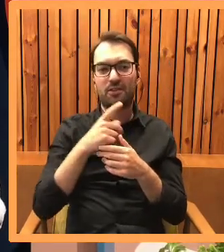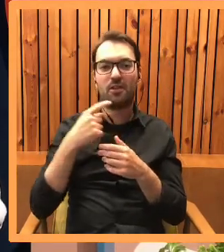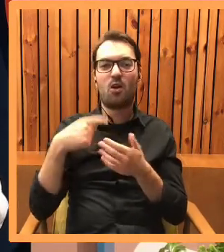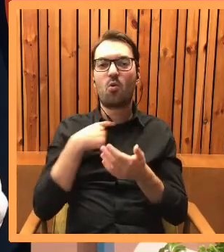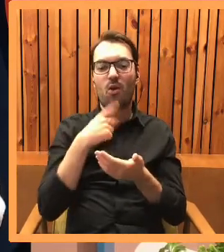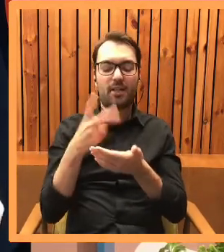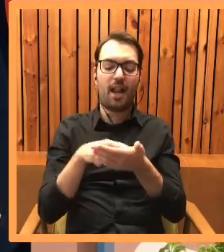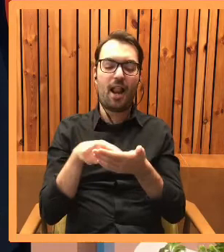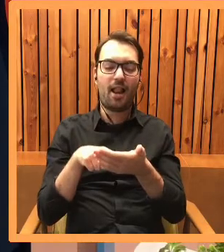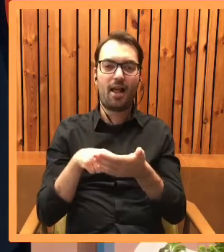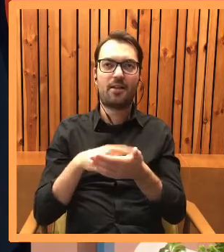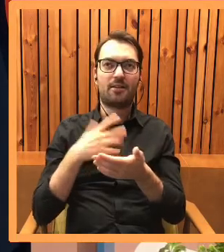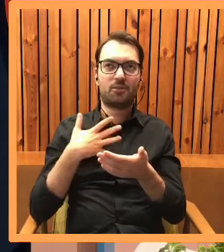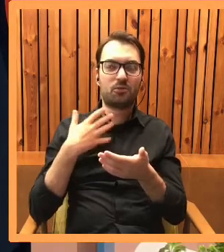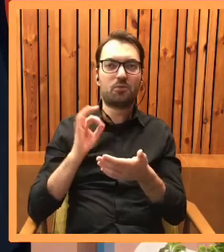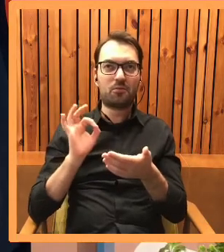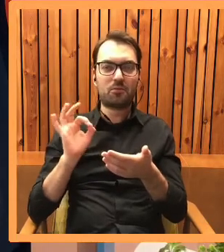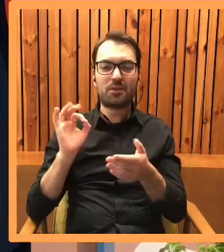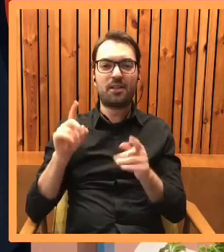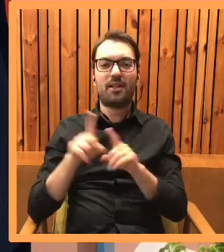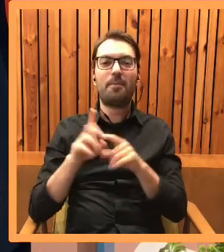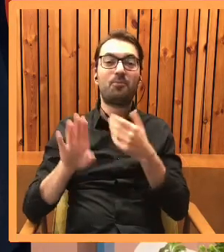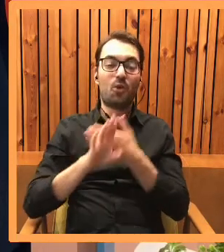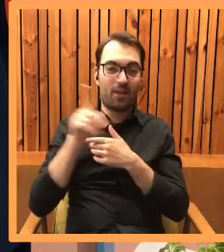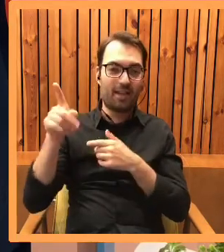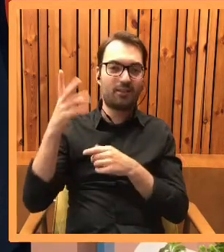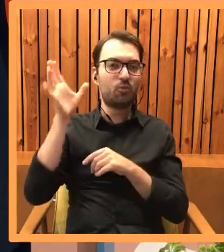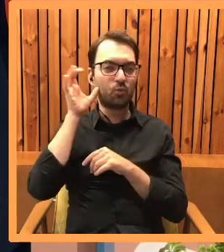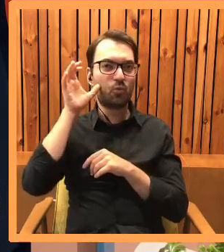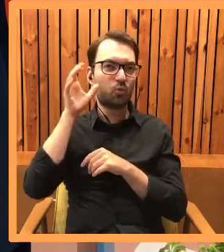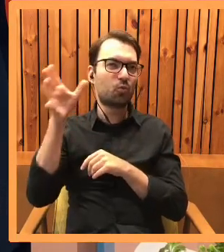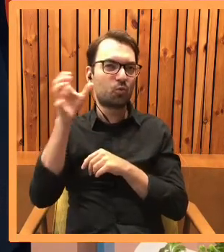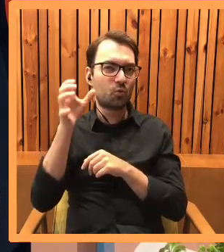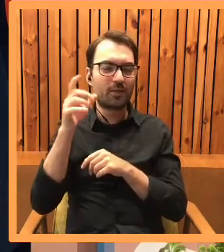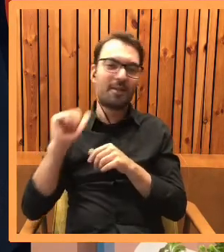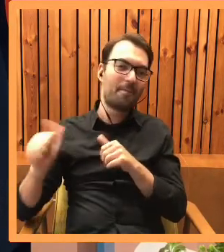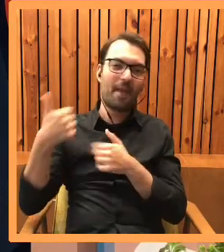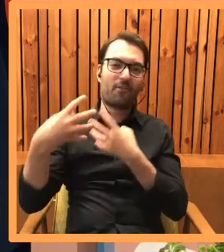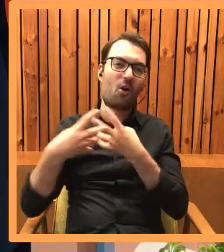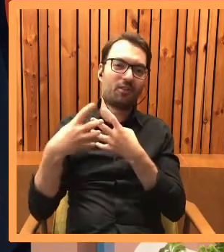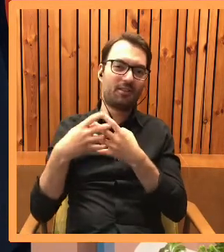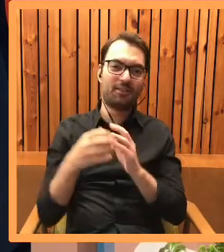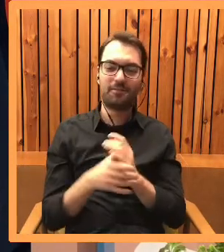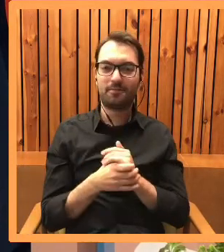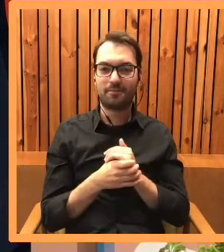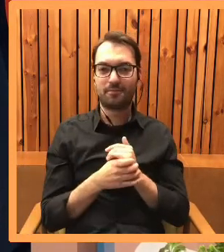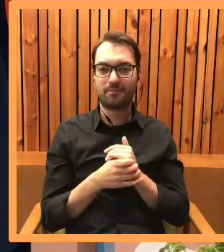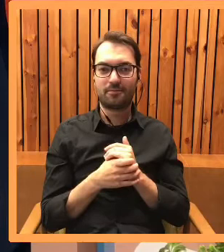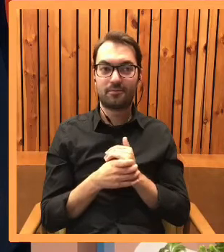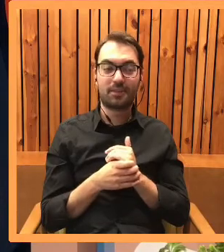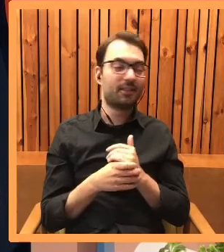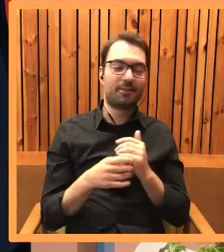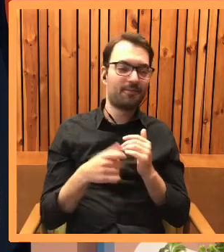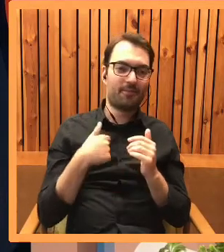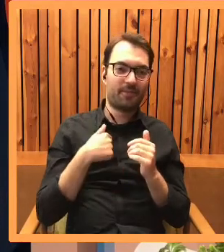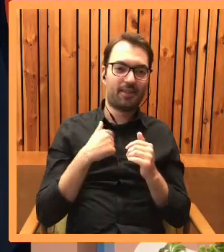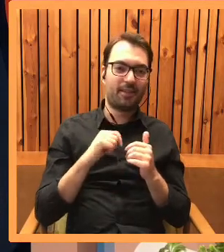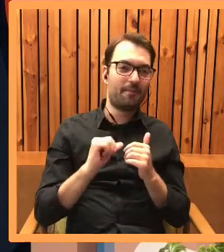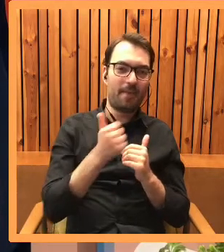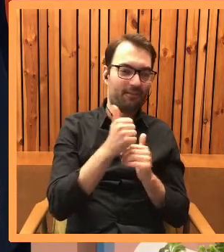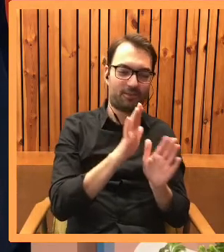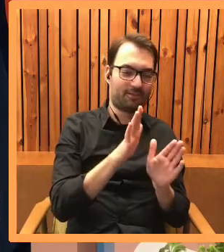nagło, sprawdzać sobie rytm, a przy okazji jest ten człowiek, który słucha i jest takim pierwszym uchem. To ja jestem tym